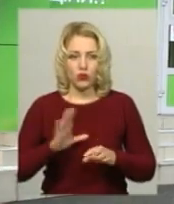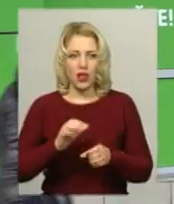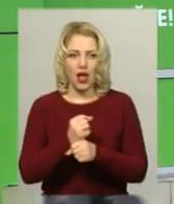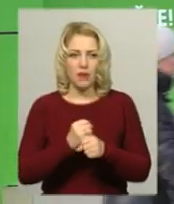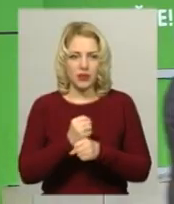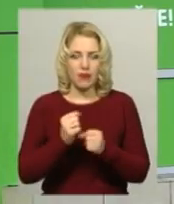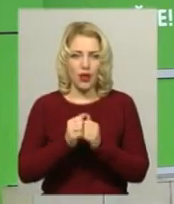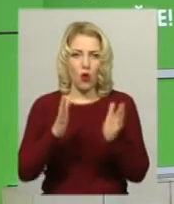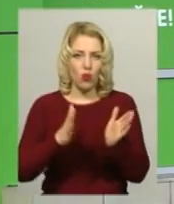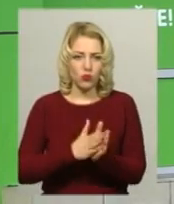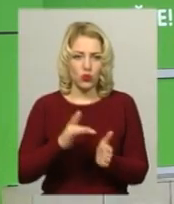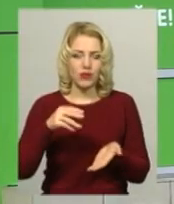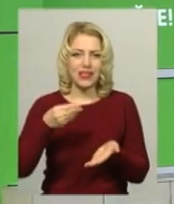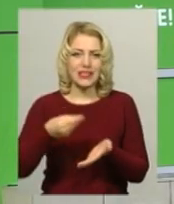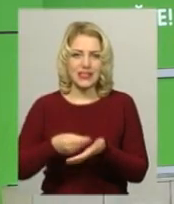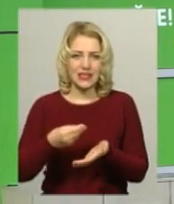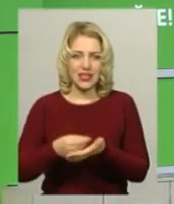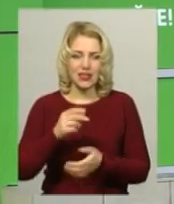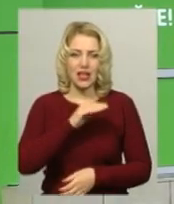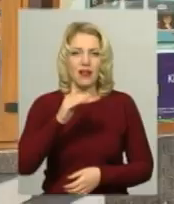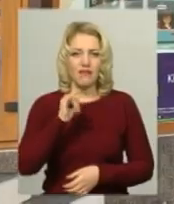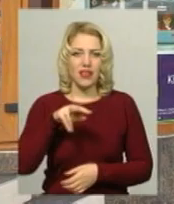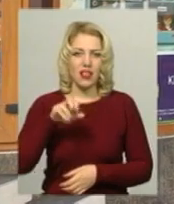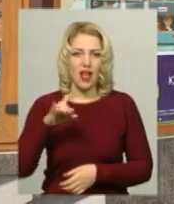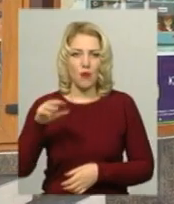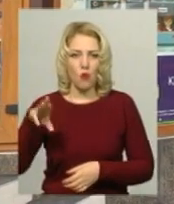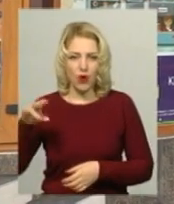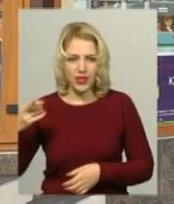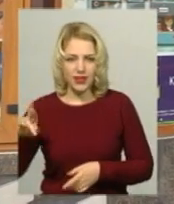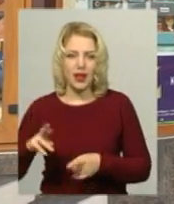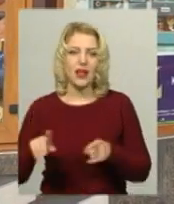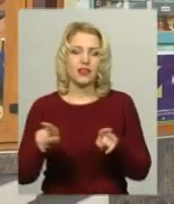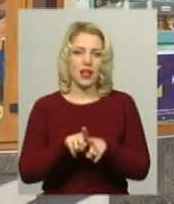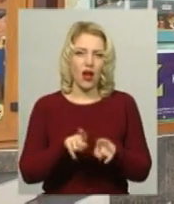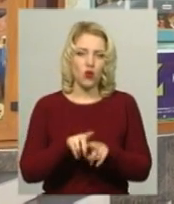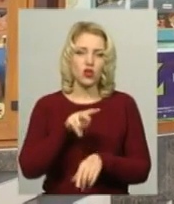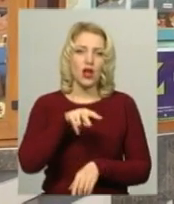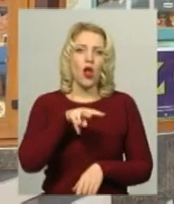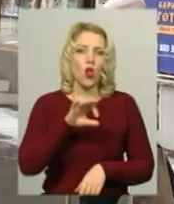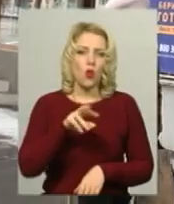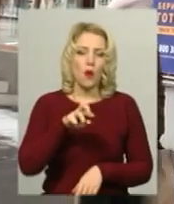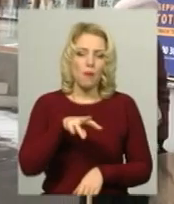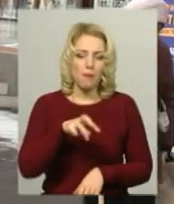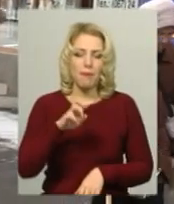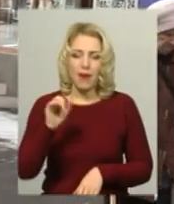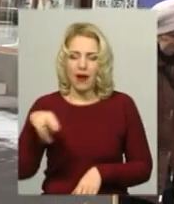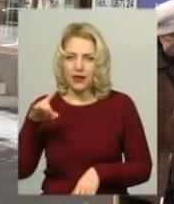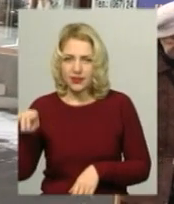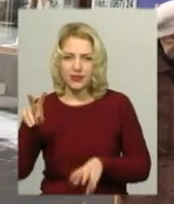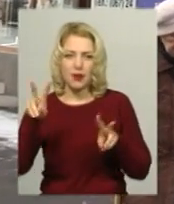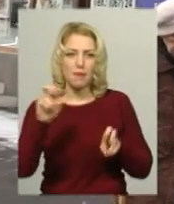оптових цін, що в районі філармонії, та ломбард «Благо» поблизу кінотеатру «Планета», аби ті провели відповідність свої вивіски.